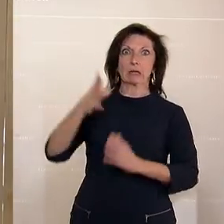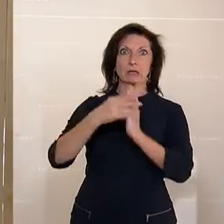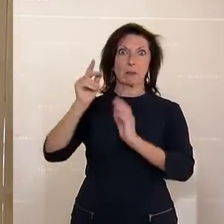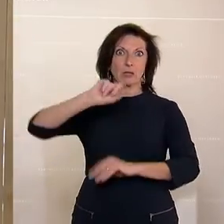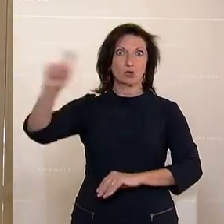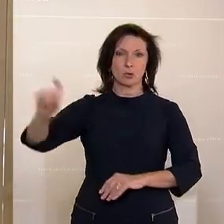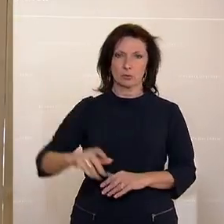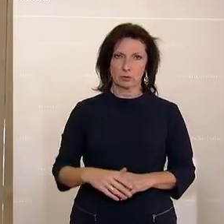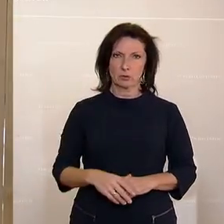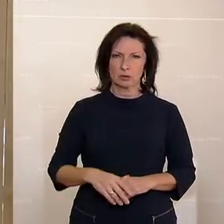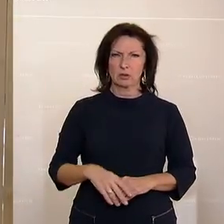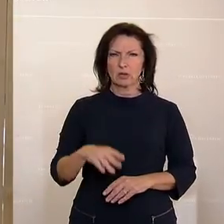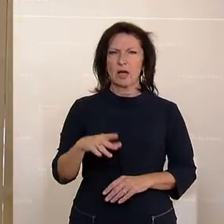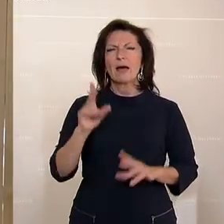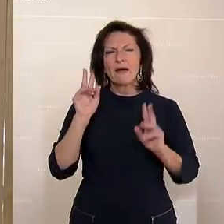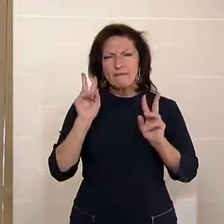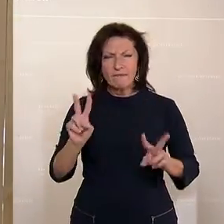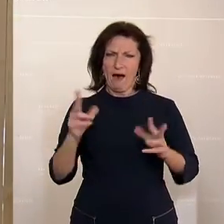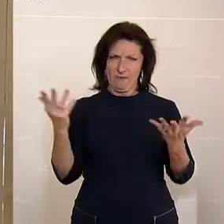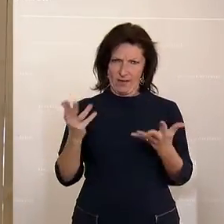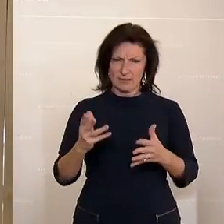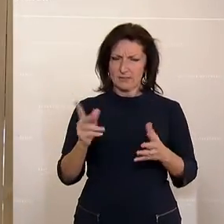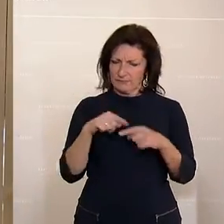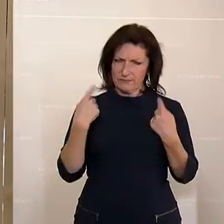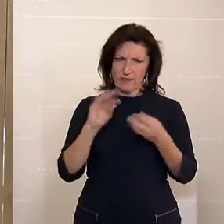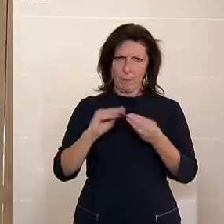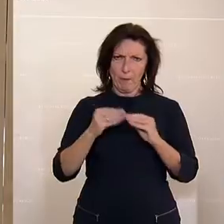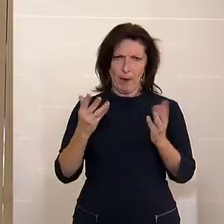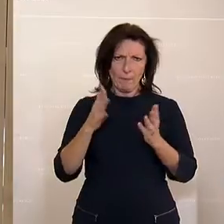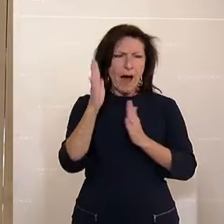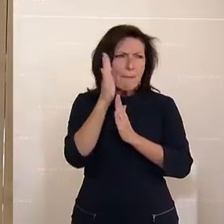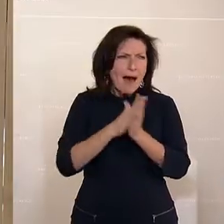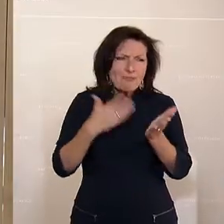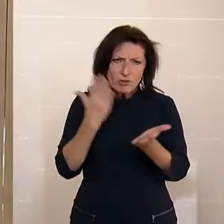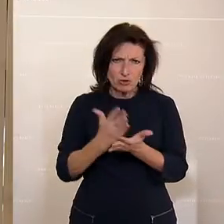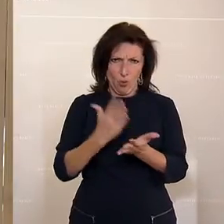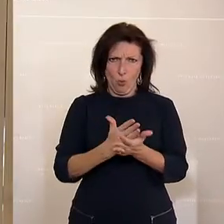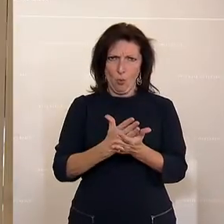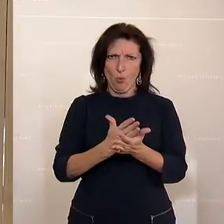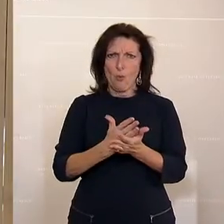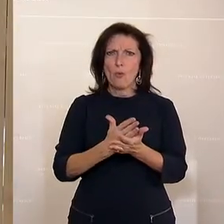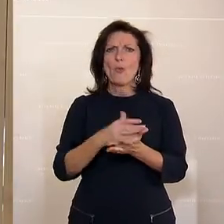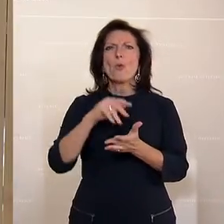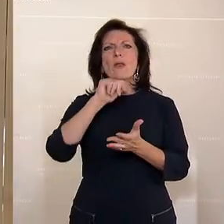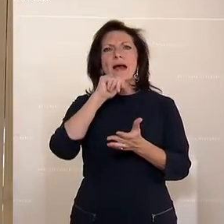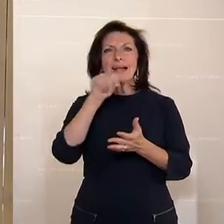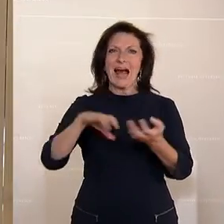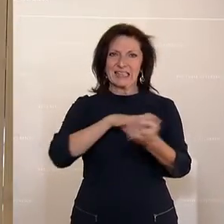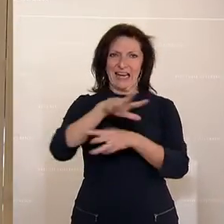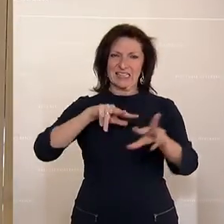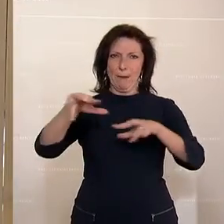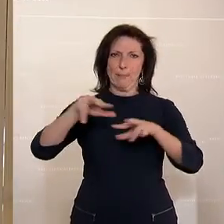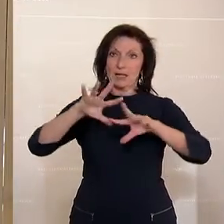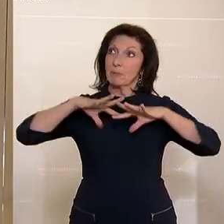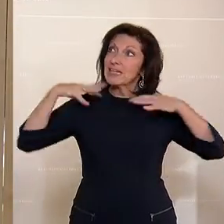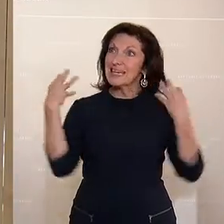Fakt ist vielmehr, unser Problem ist, dass wir von Anfang an kein gesamtstaatliches Krisenmanagement hatten in dieser